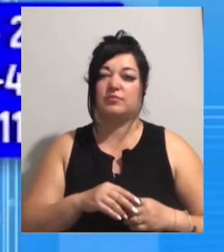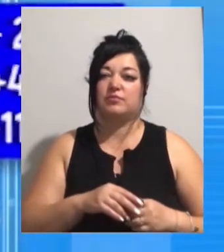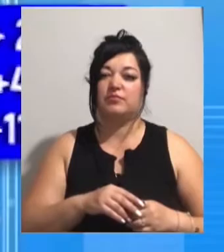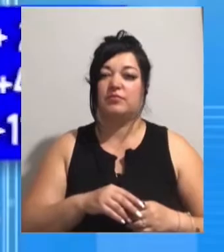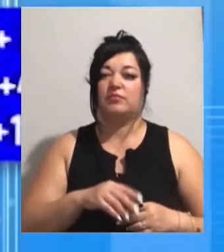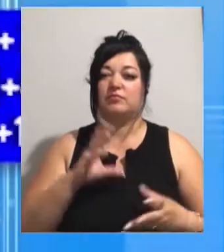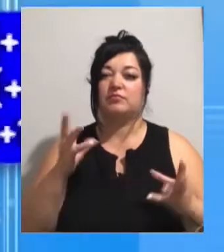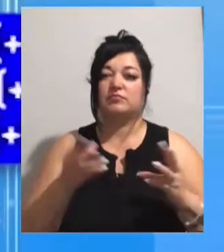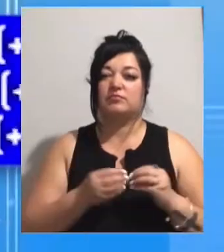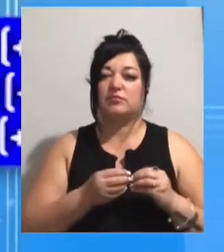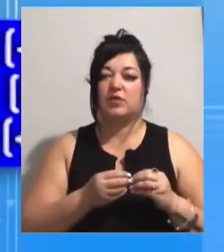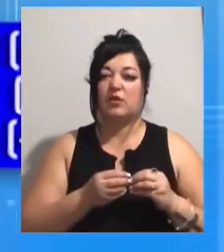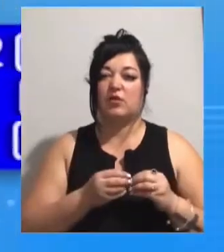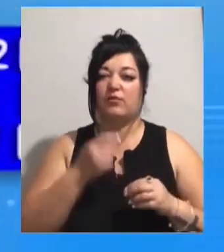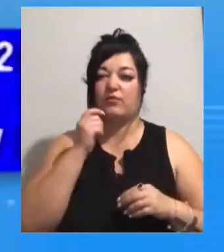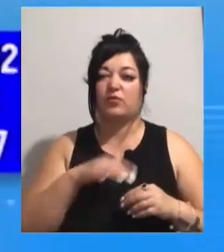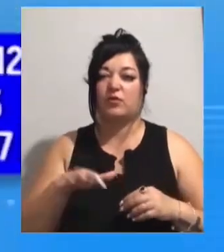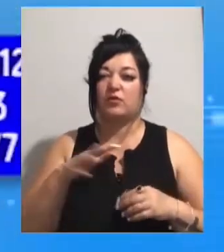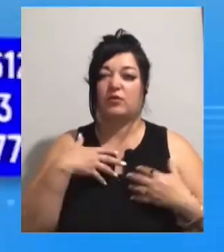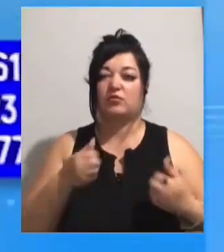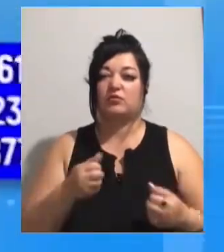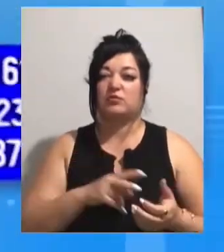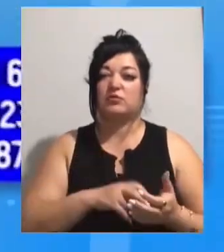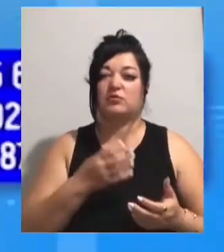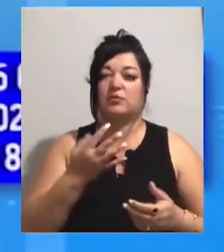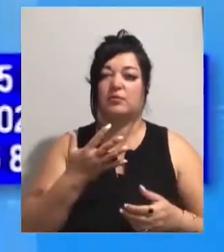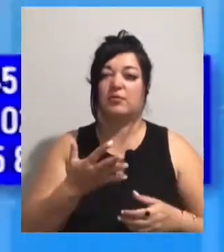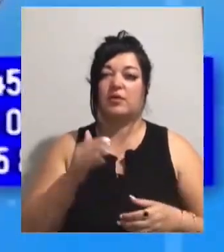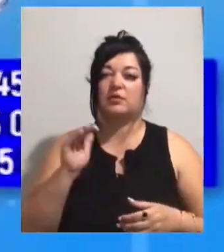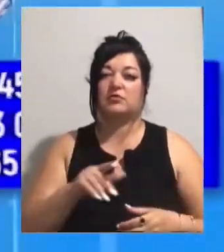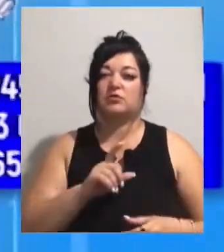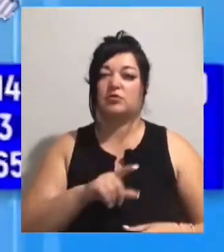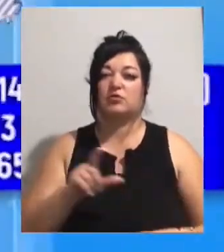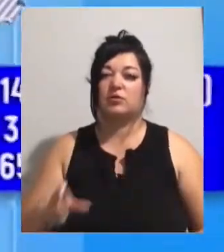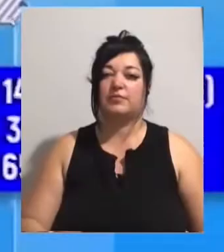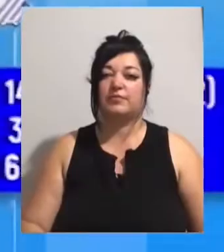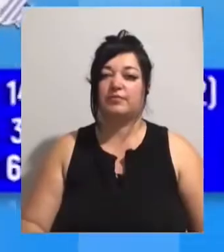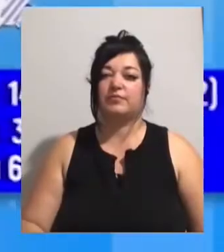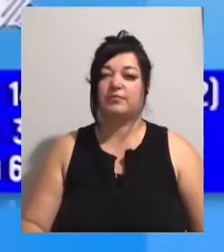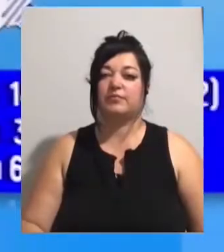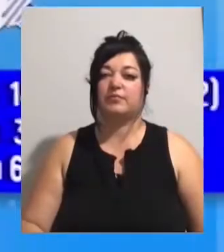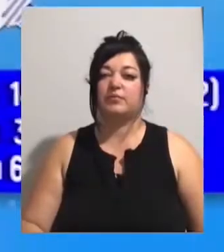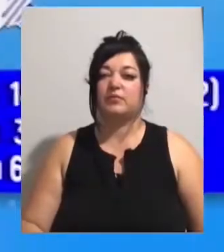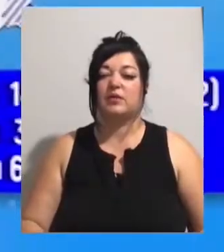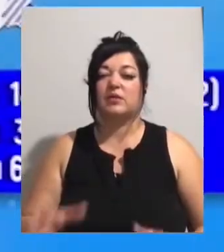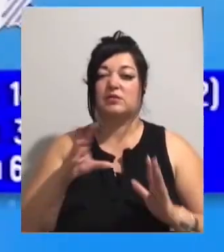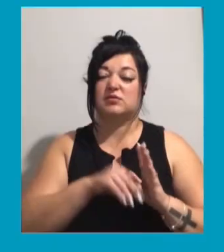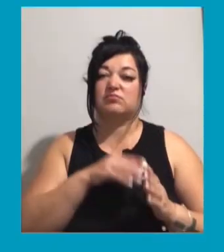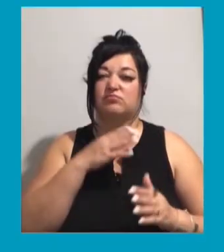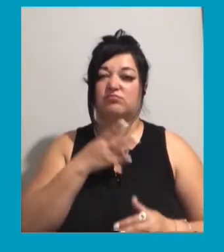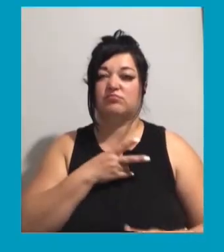-19 в Україні занедужили понад 145,5 тисяч людей. З них майже 66 тисяч одужали.